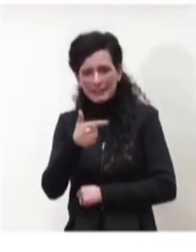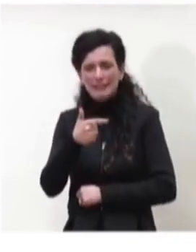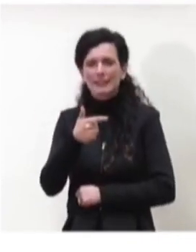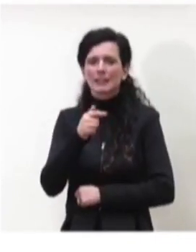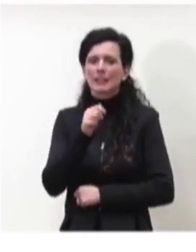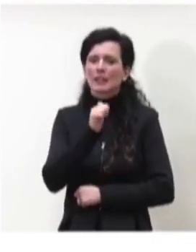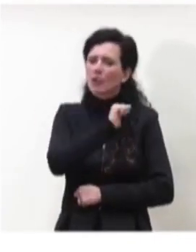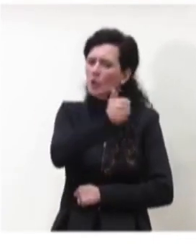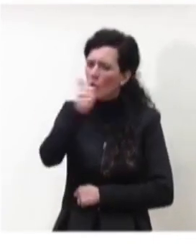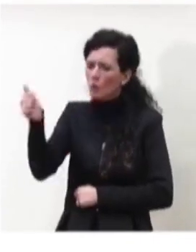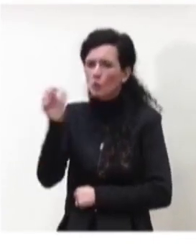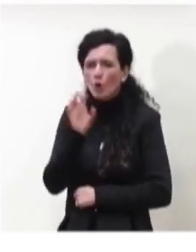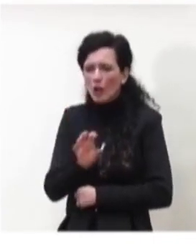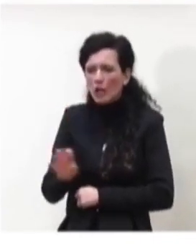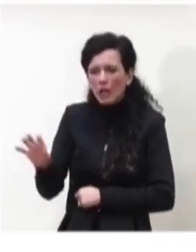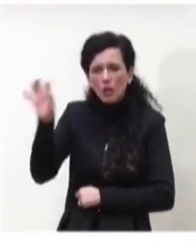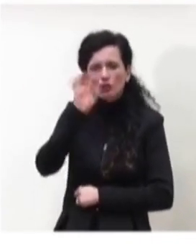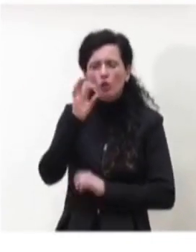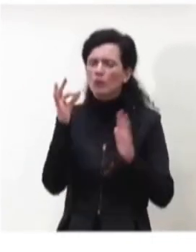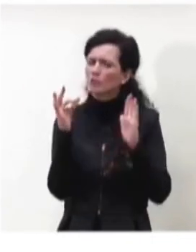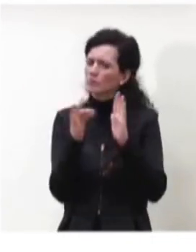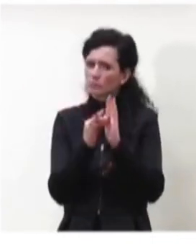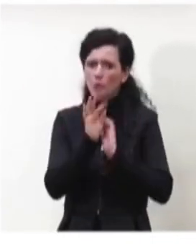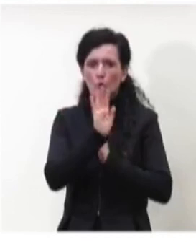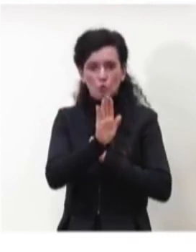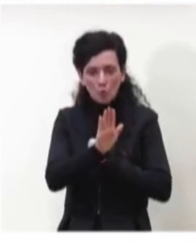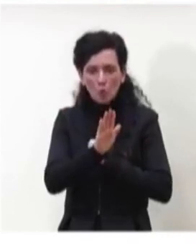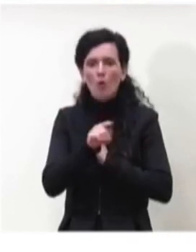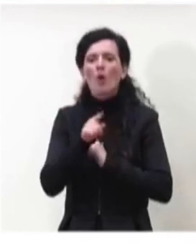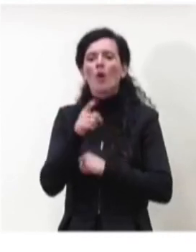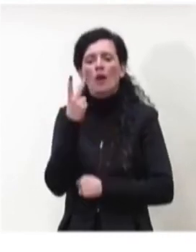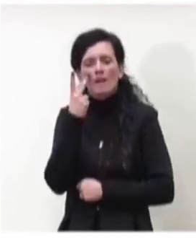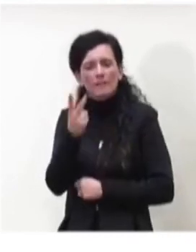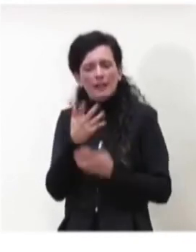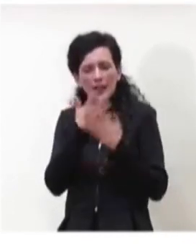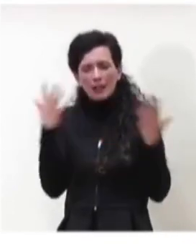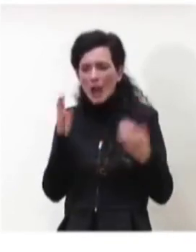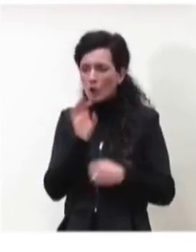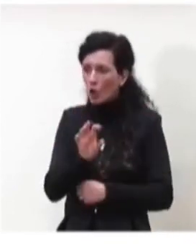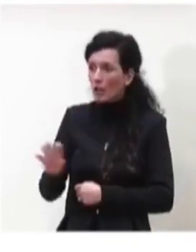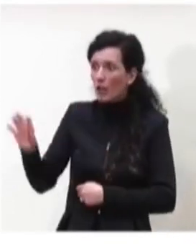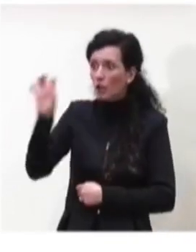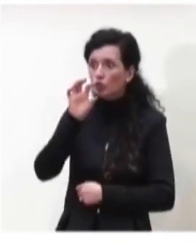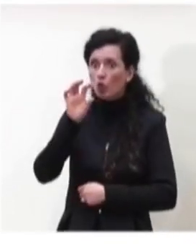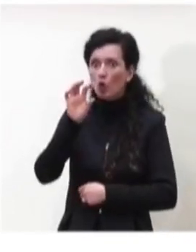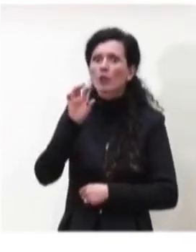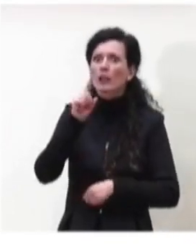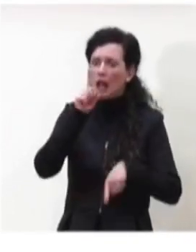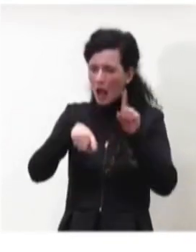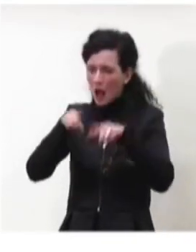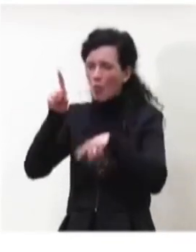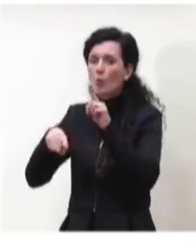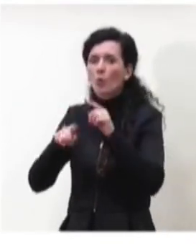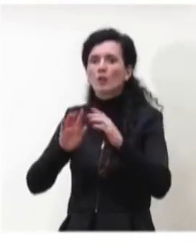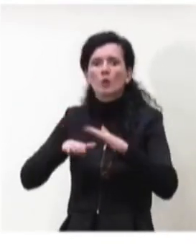regioni e vedete che ci sono alcune regioni che superano l'RT